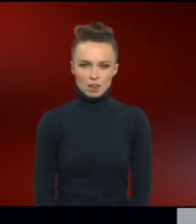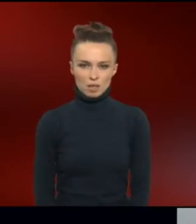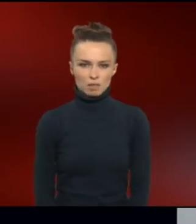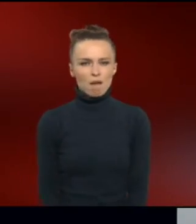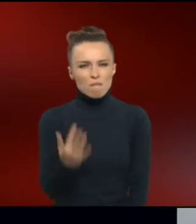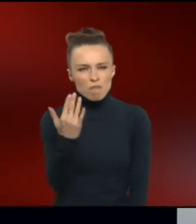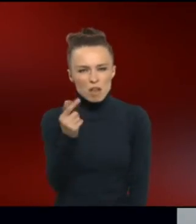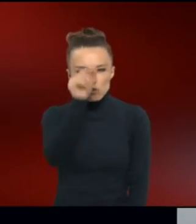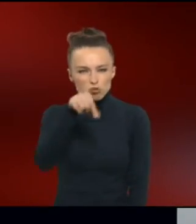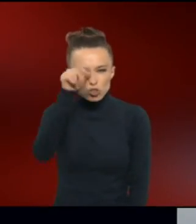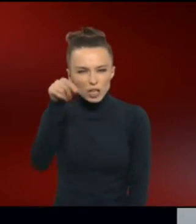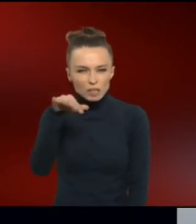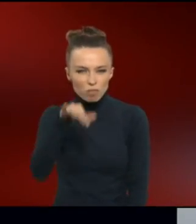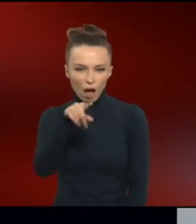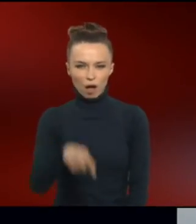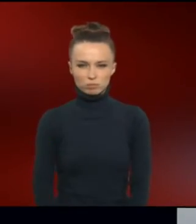Wie viele Striche sind das?